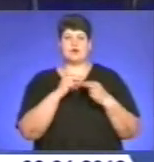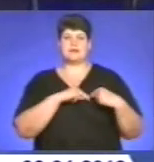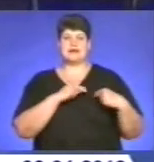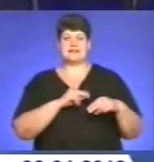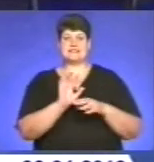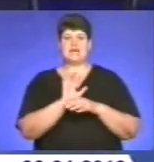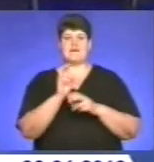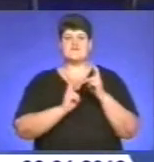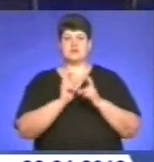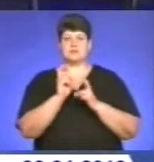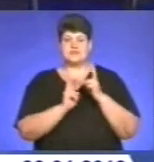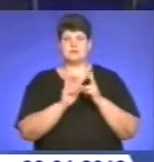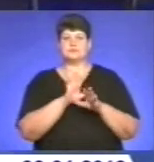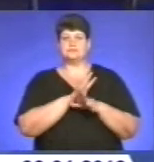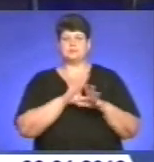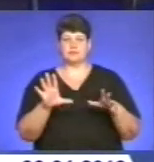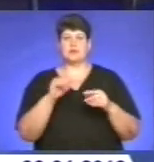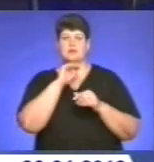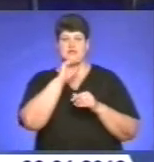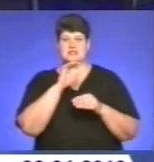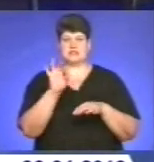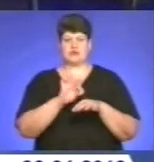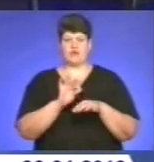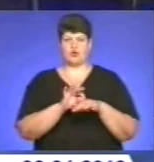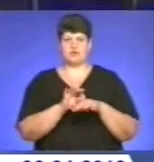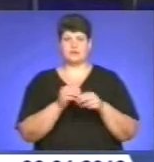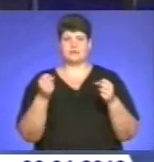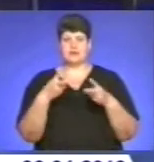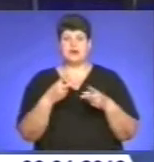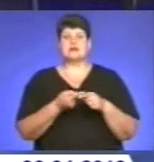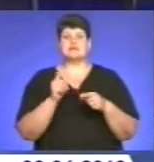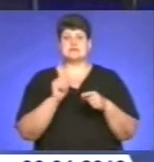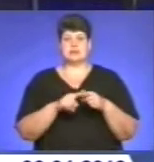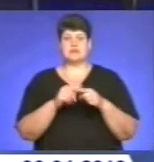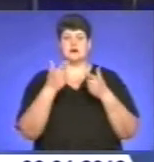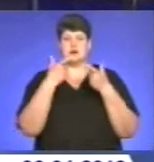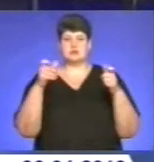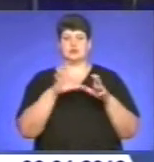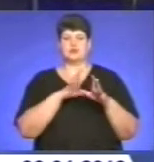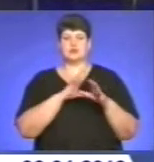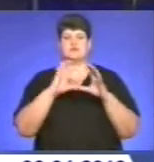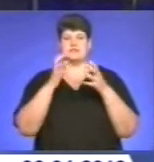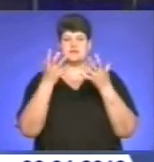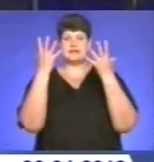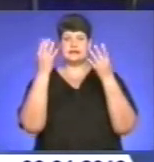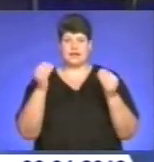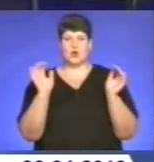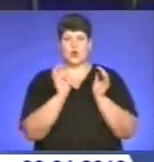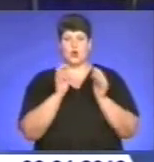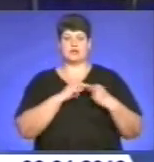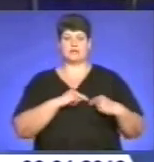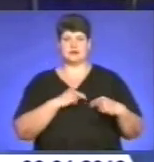виробництві та запобігти професійним захворюванням. Саме під таким гаслом цьогоріч відзначає Всесвітній день охорони праці.